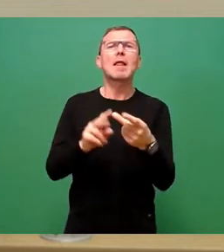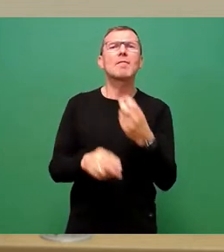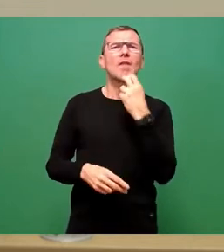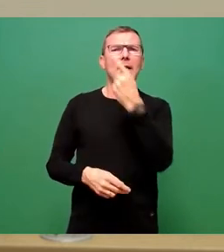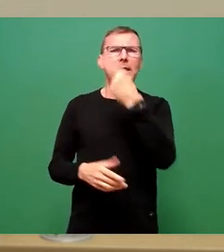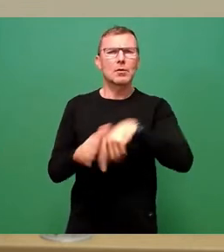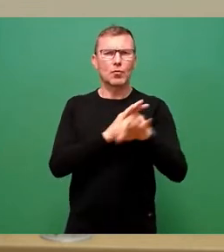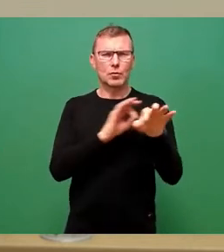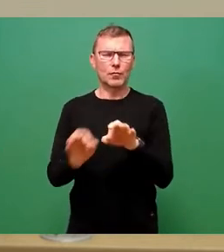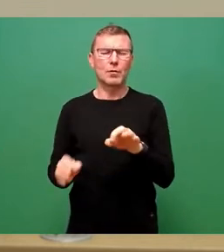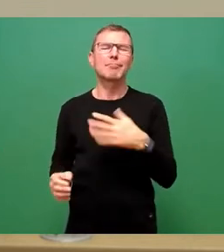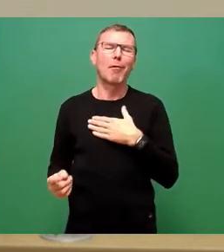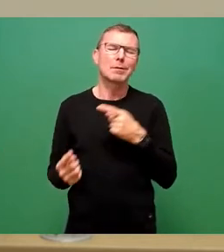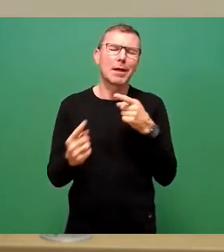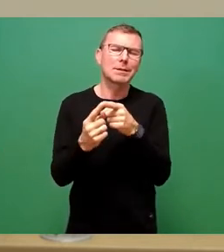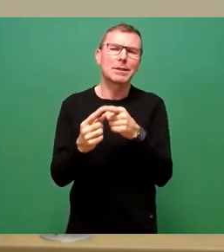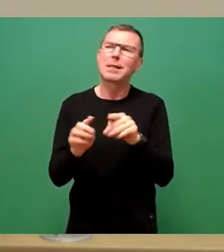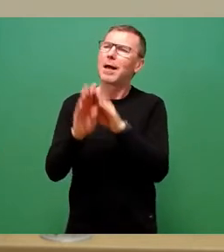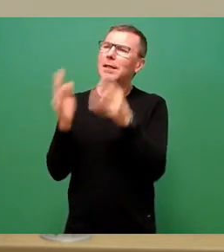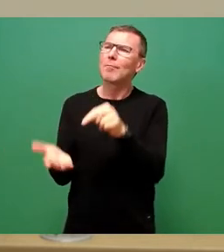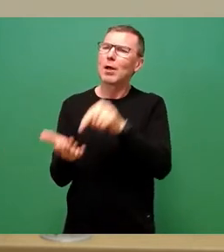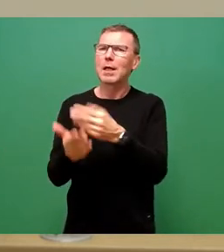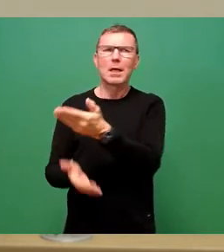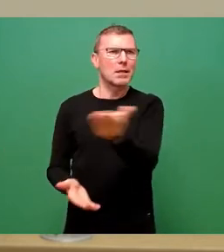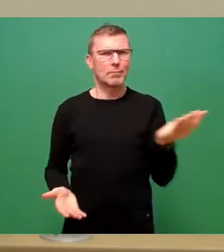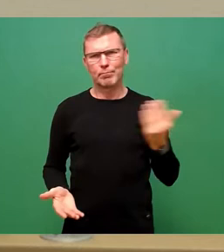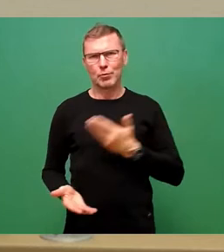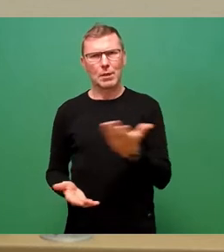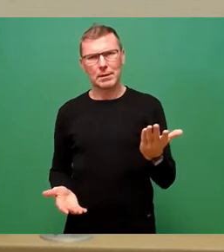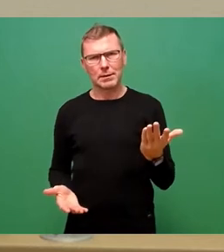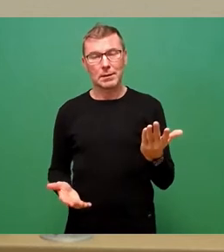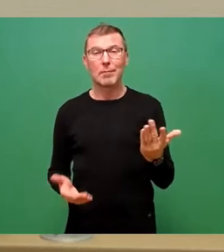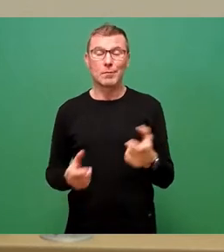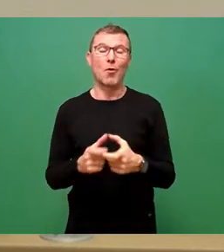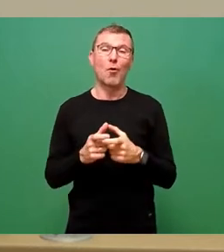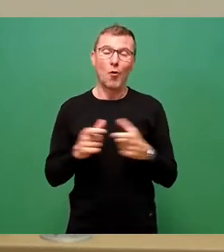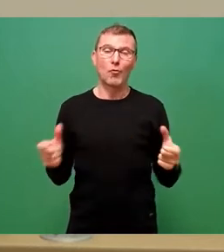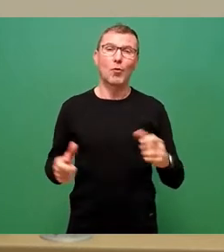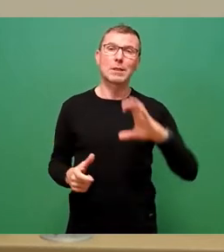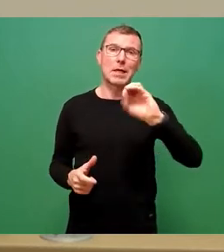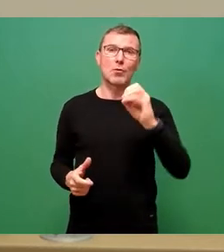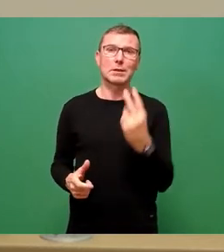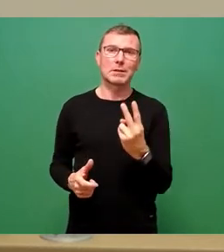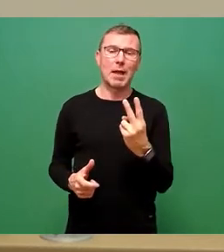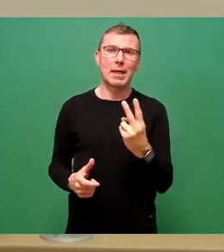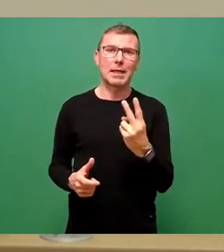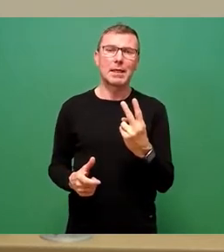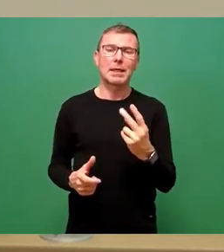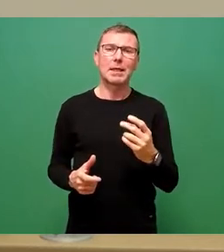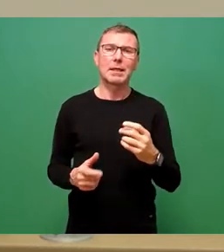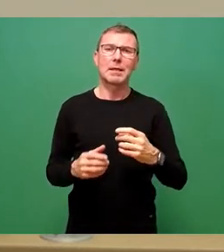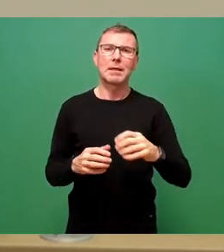ja schließlich den Gebäudebestand und das ist einer, der noch einen sehr großen CO2-Footprint hat, möglichst